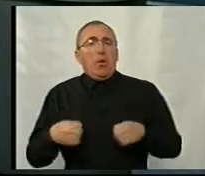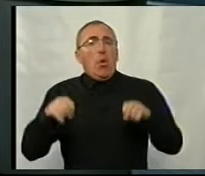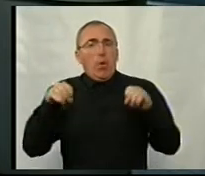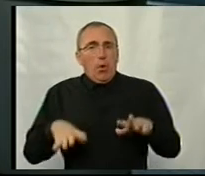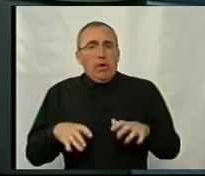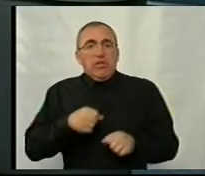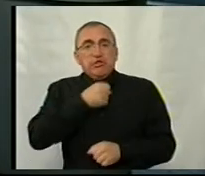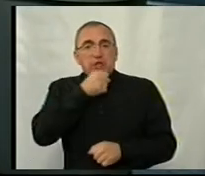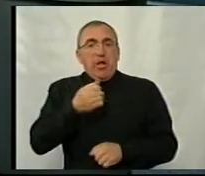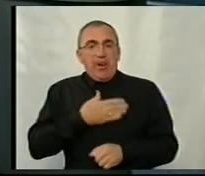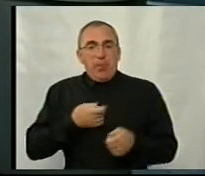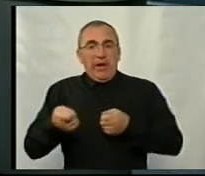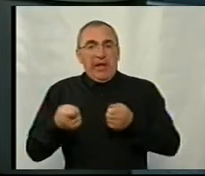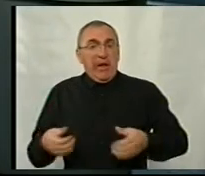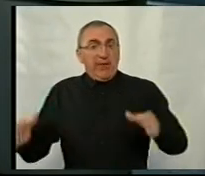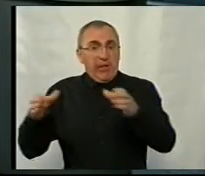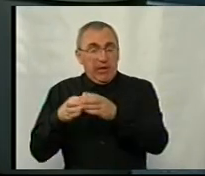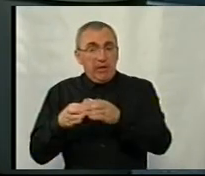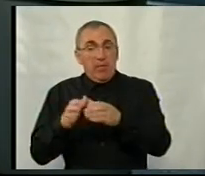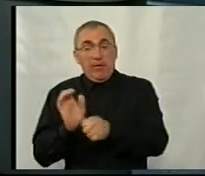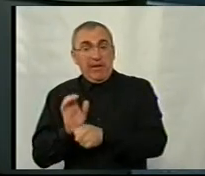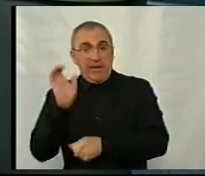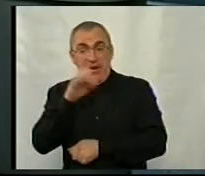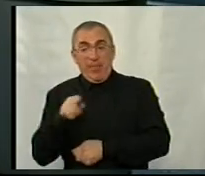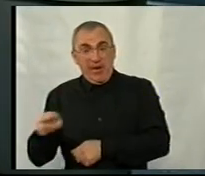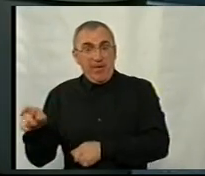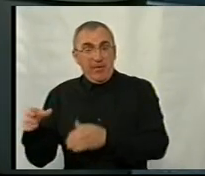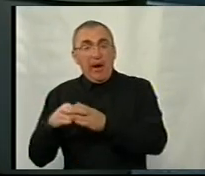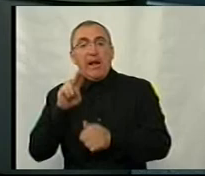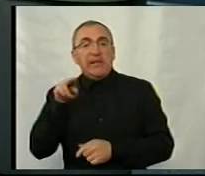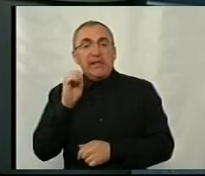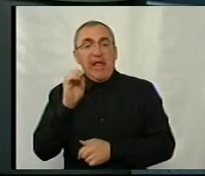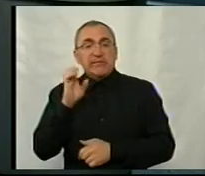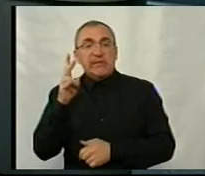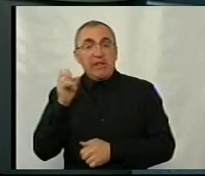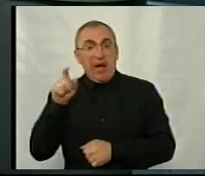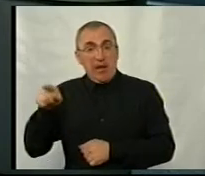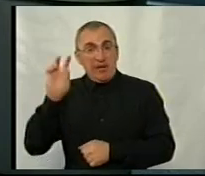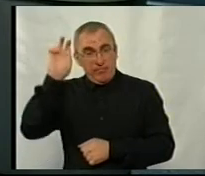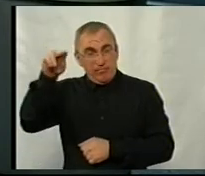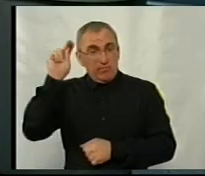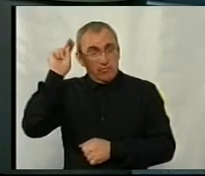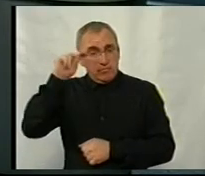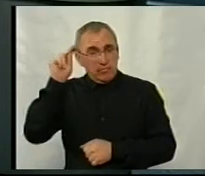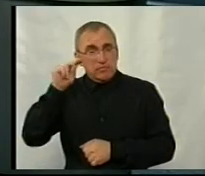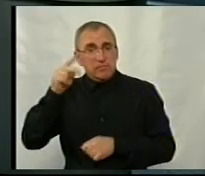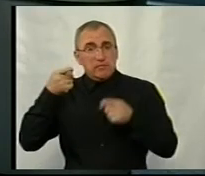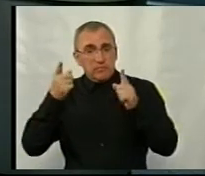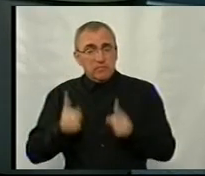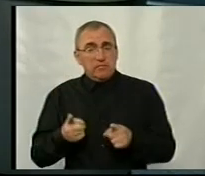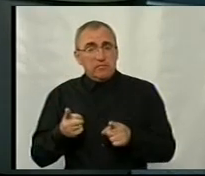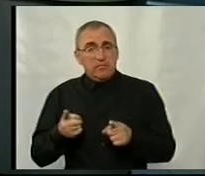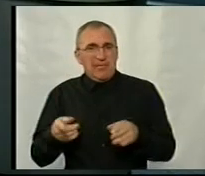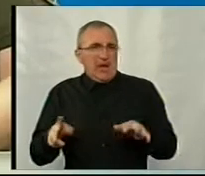старшим нашим керівництвом, що ми направляємо цих призовників в Десну. Там навчають наспорідні